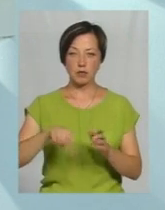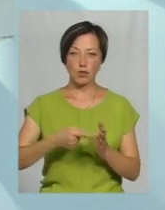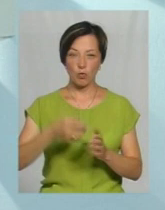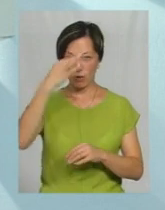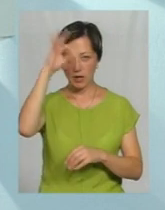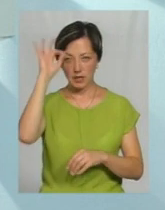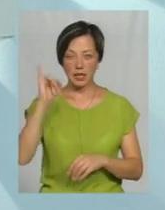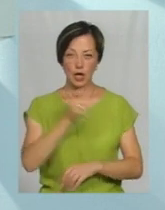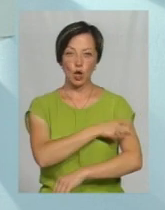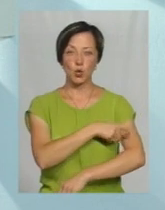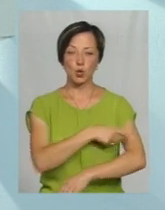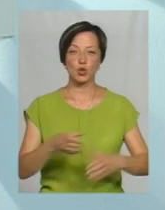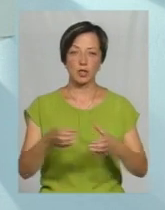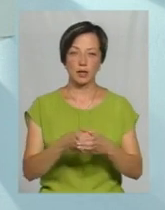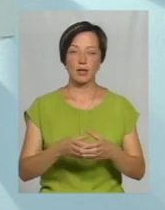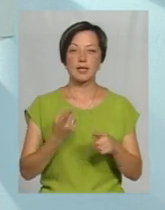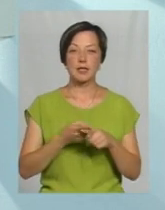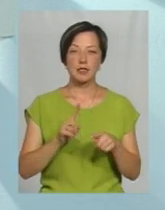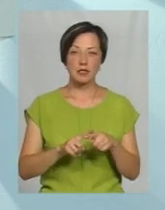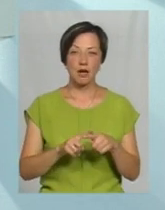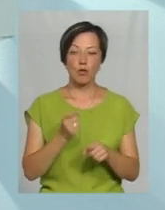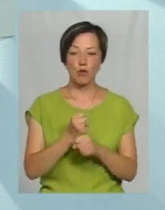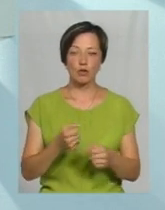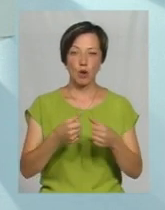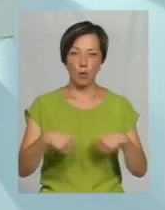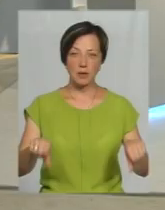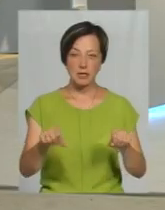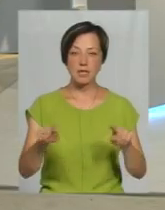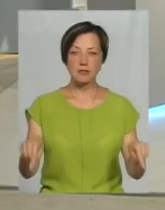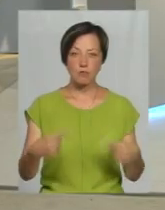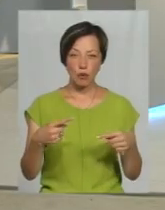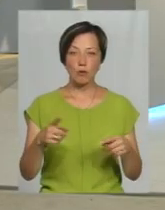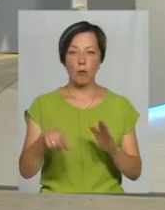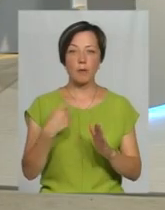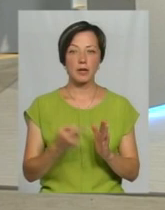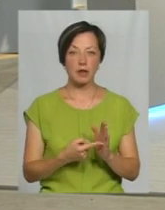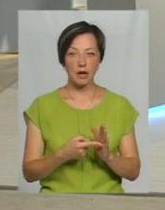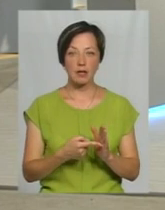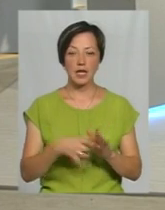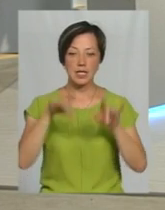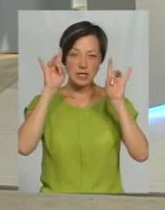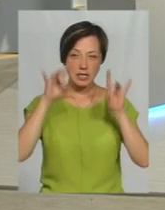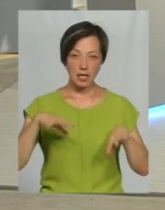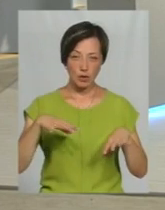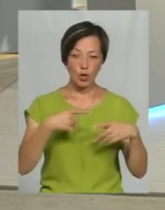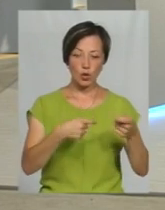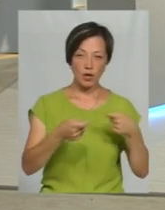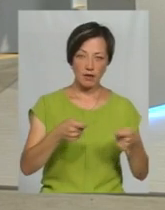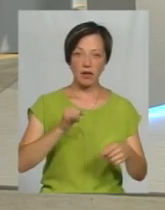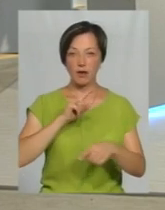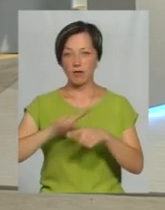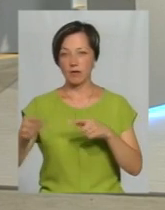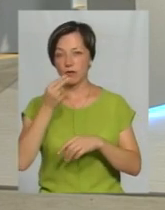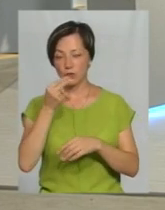і також муніципальна дружина. Ця робоча група створюється по питаннях як стихійної торгівлі, так і по фаслудах